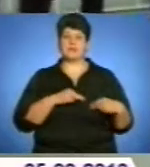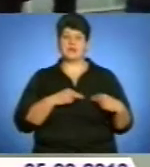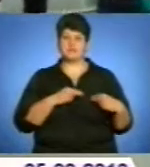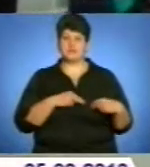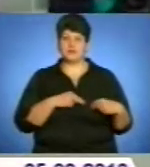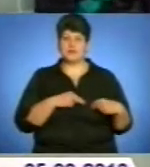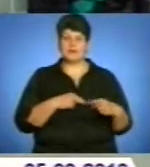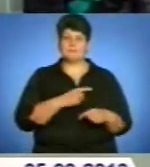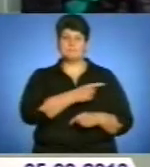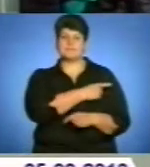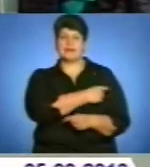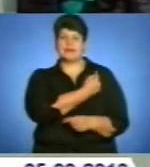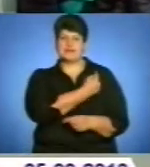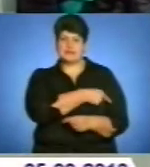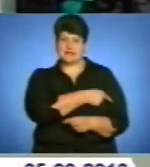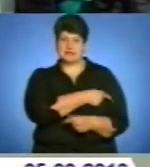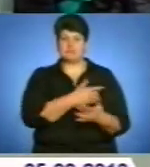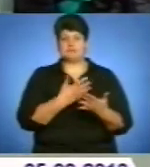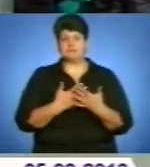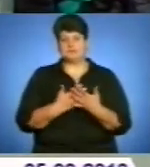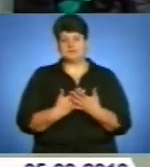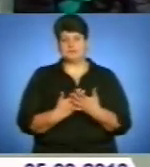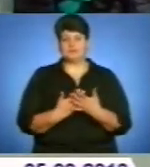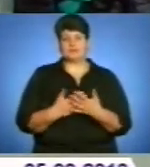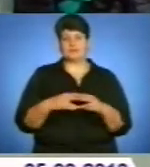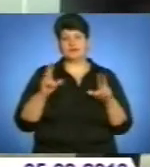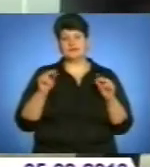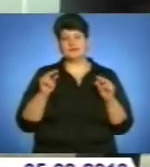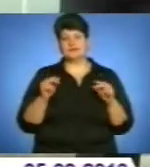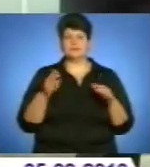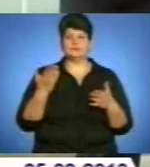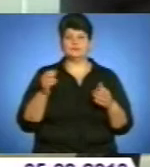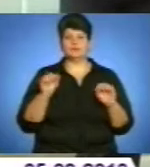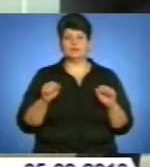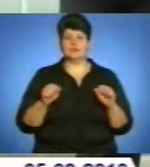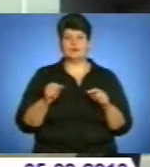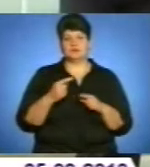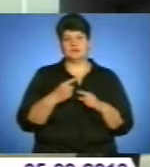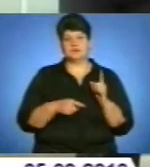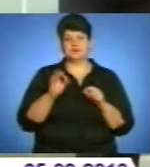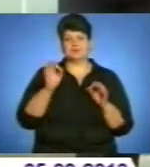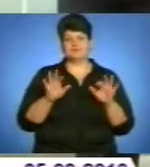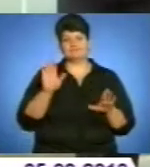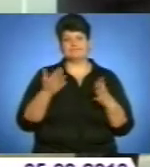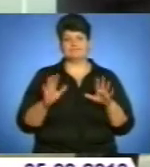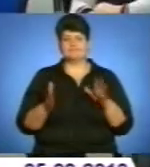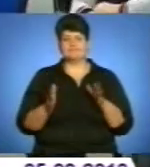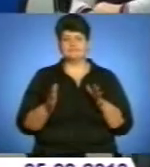медицини, десь приблизно цифри, можливо, пів процента, я не точно скажу,